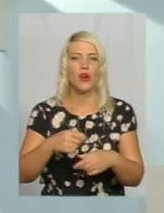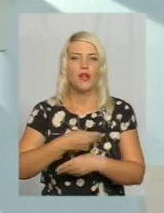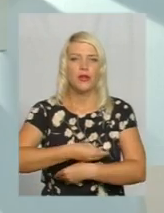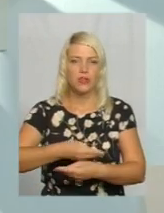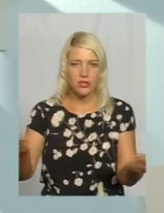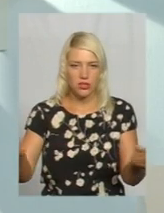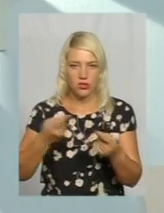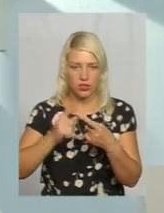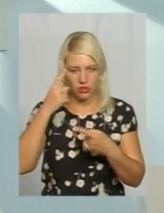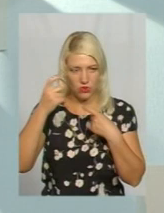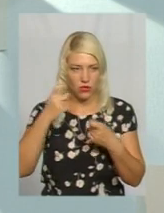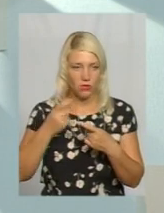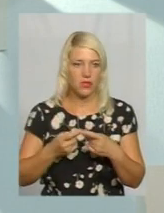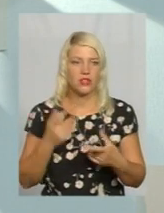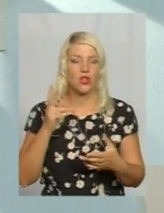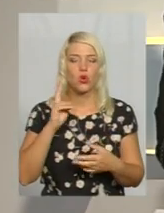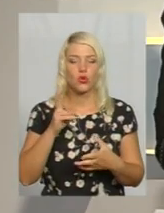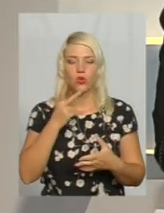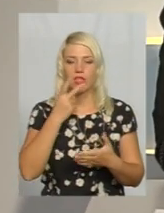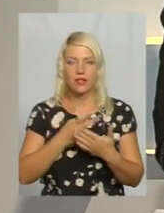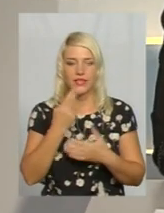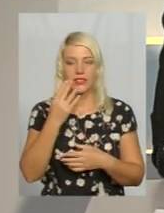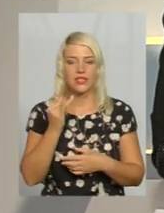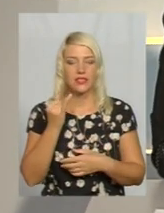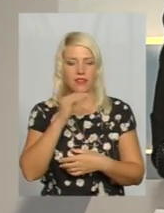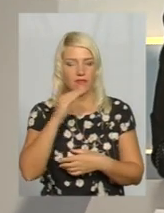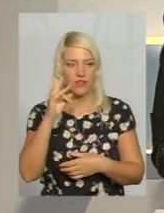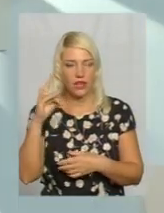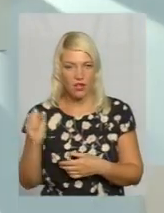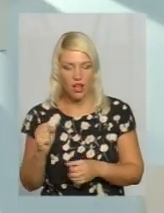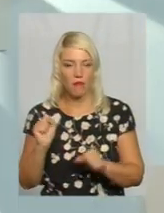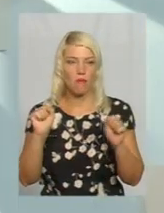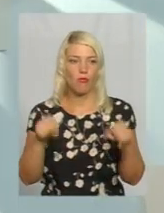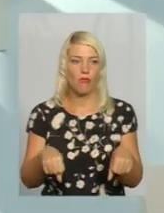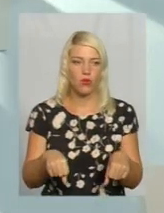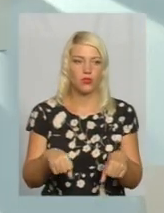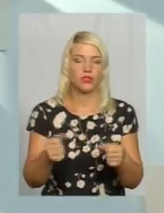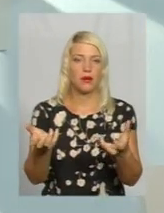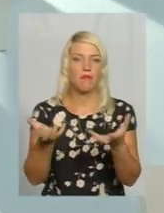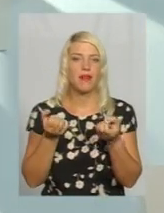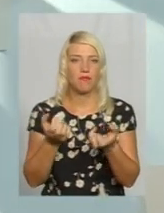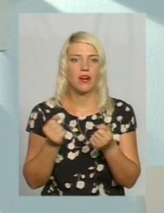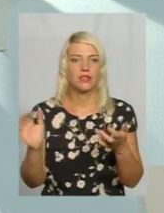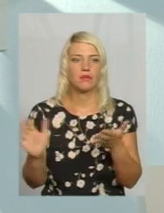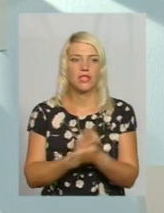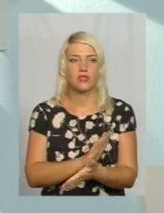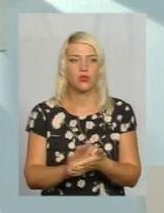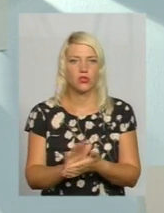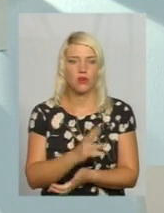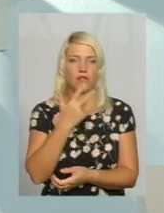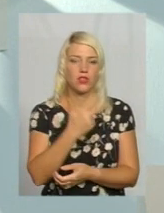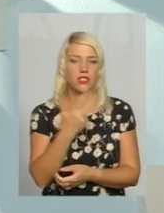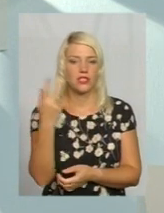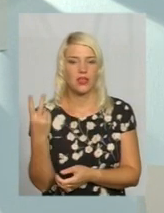телеглядачів, які сьогодні дивляться цифрове телебачення, вони можуть приймати безкоштовно 32 програми,